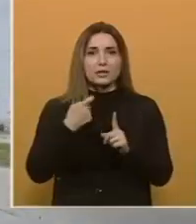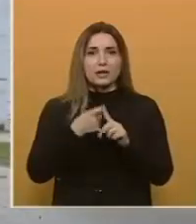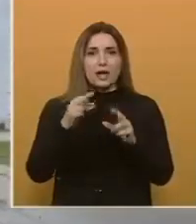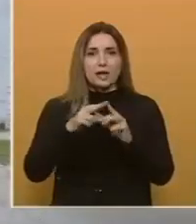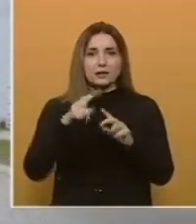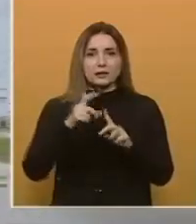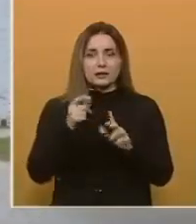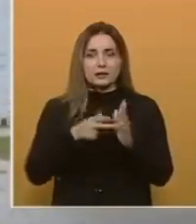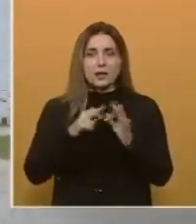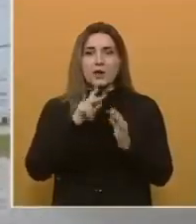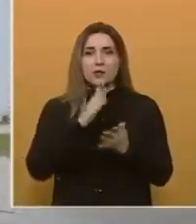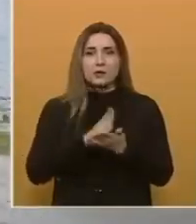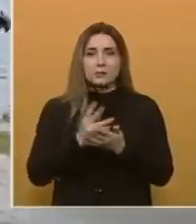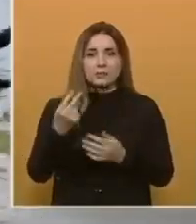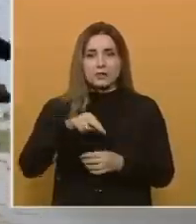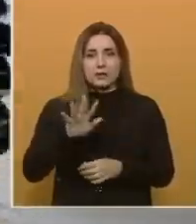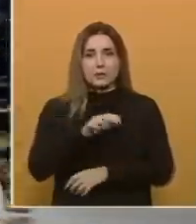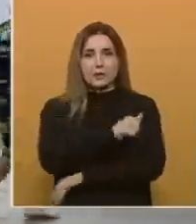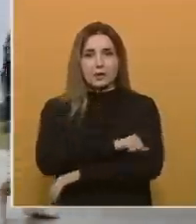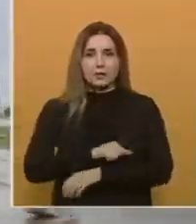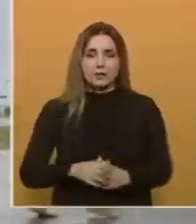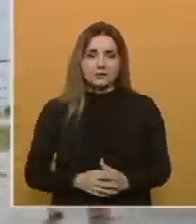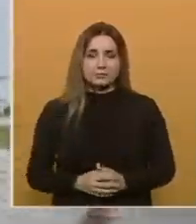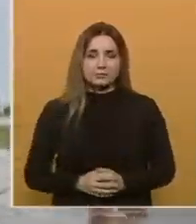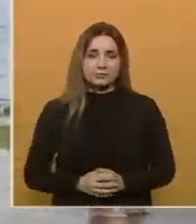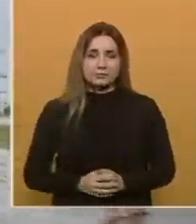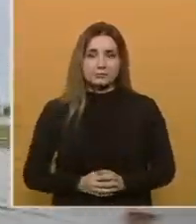Katrina koji je razorio New Orleans 2005. godine.